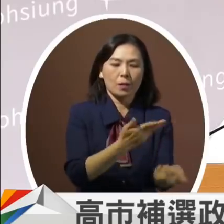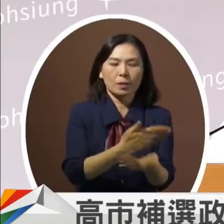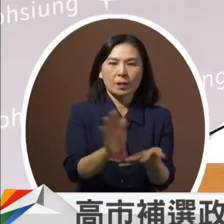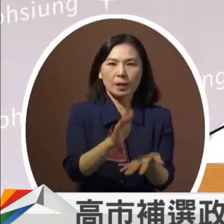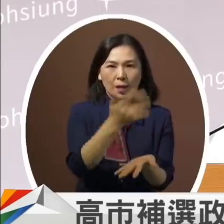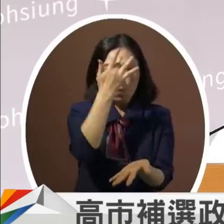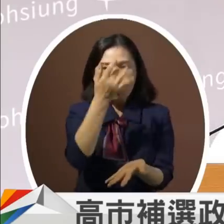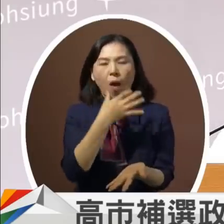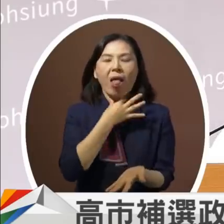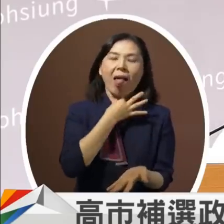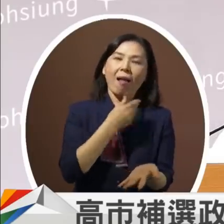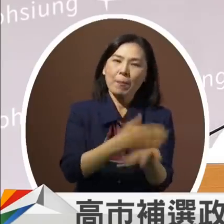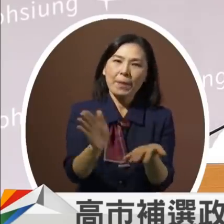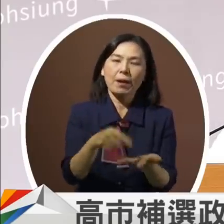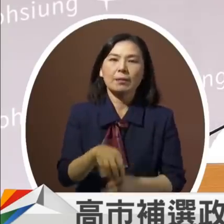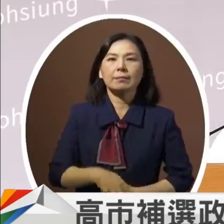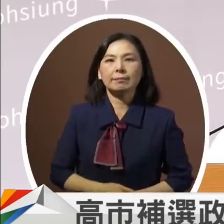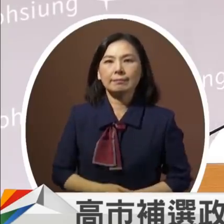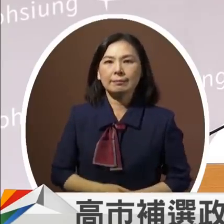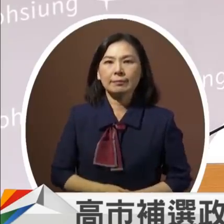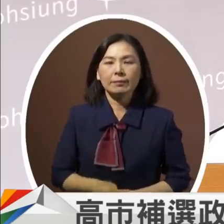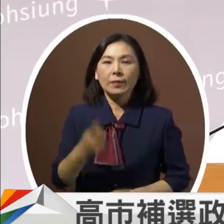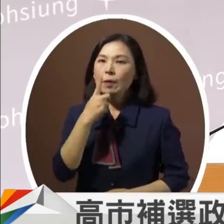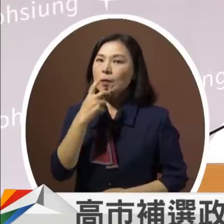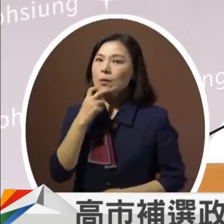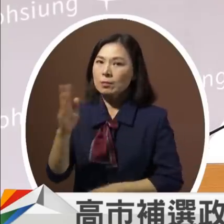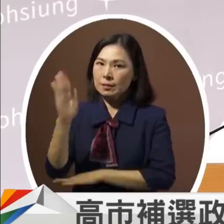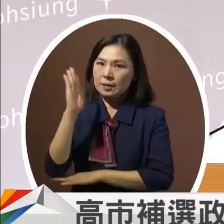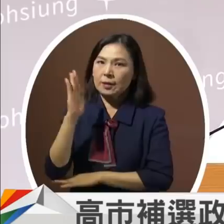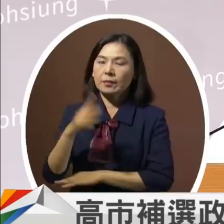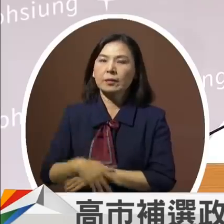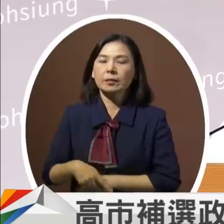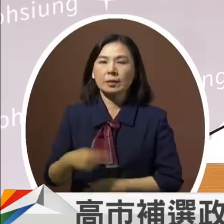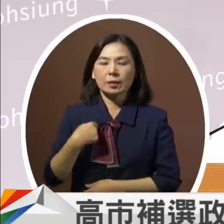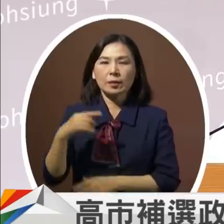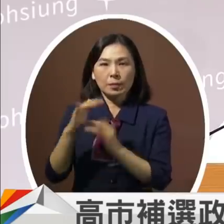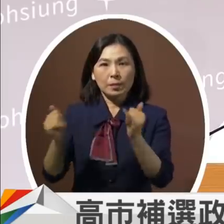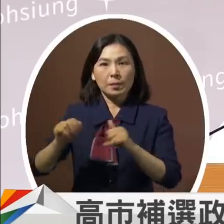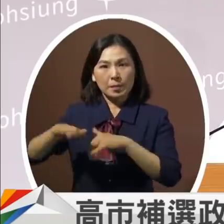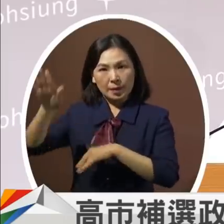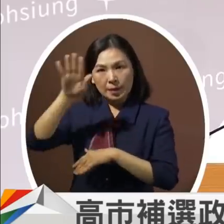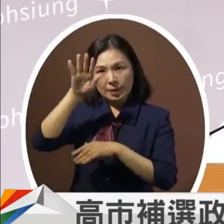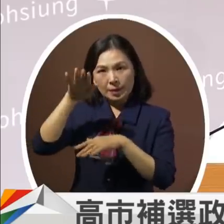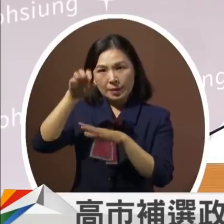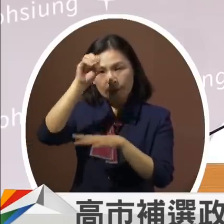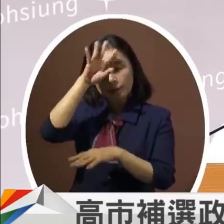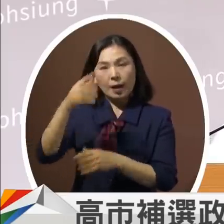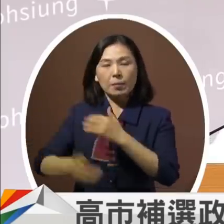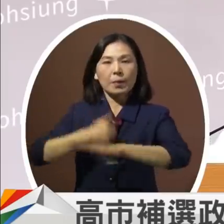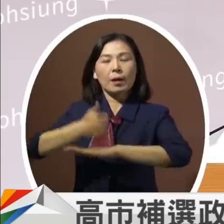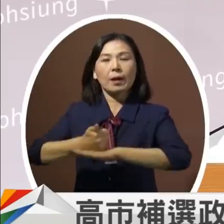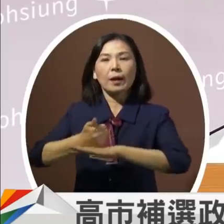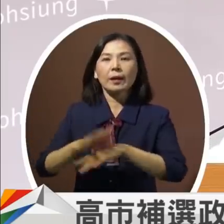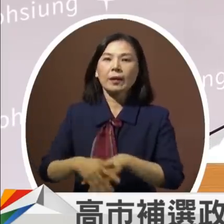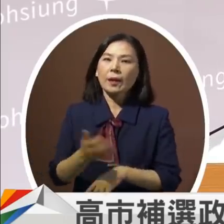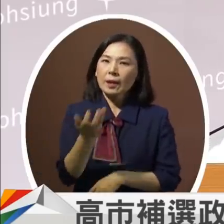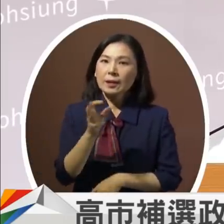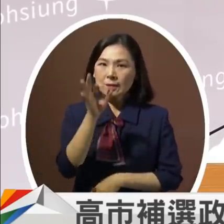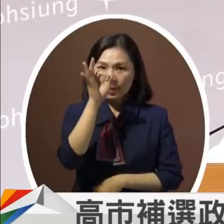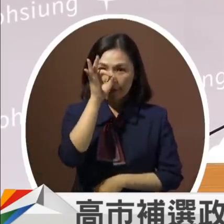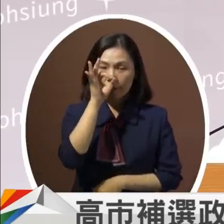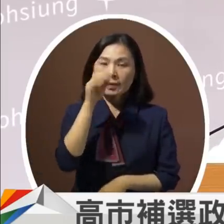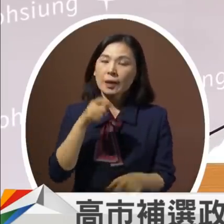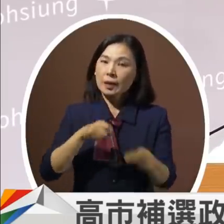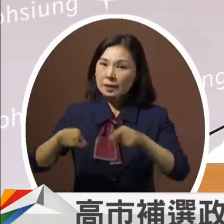全面发展经济呢中央政府在民进党执政之后包括我们用前瞻基础建设计划的预算